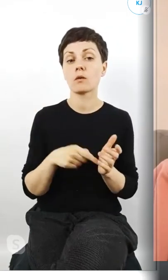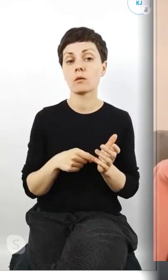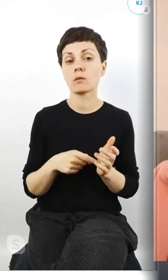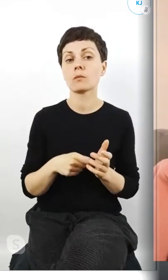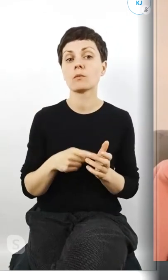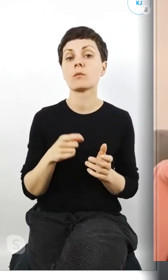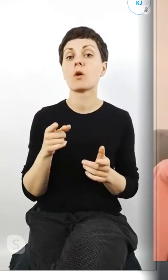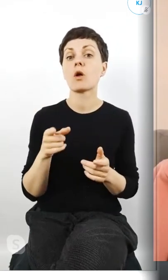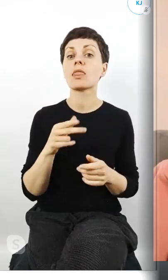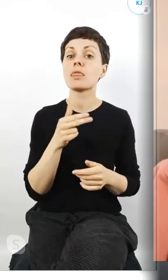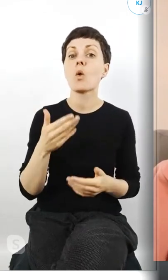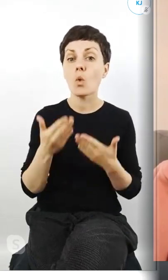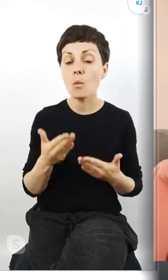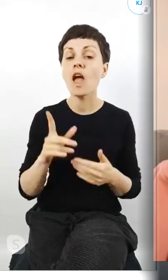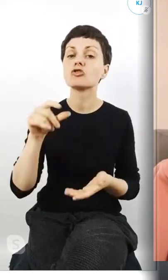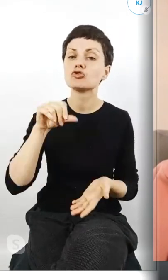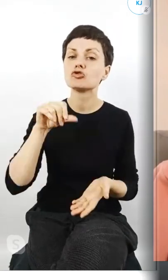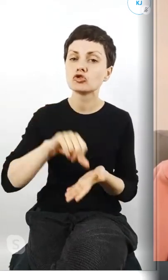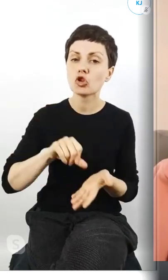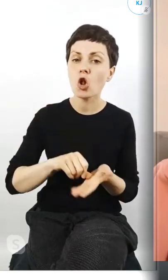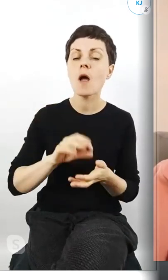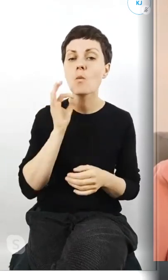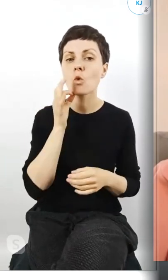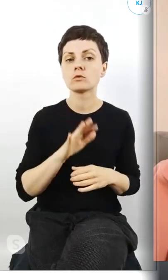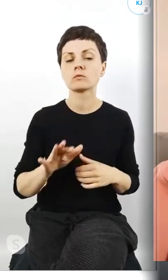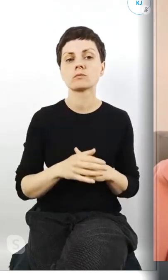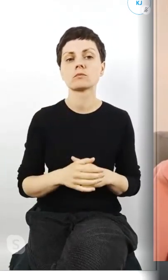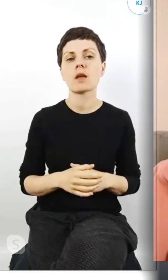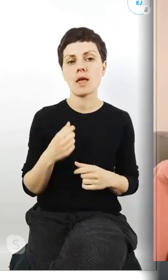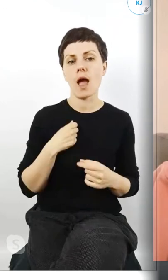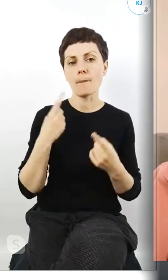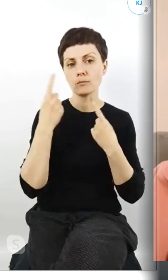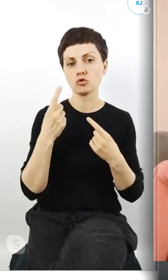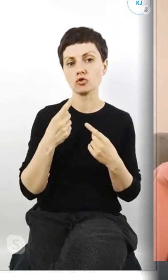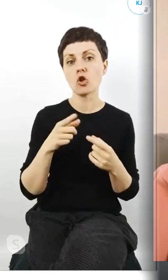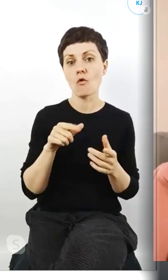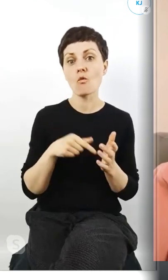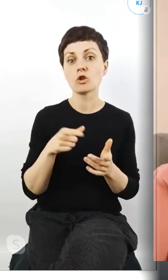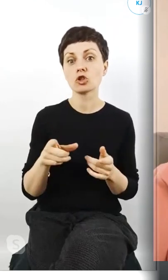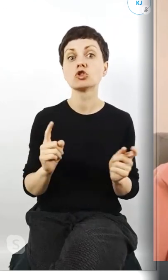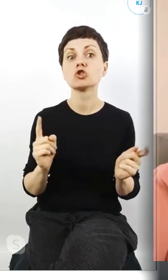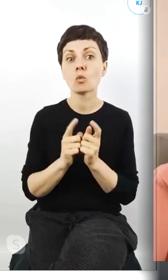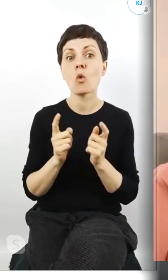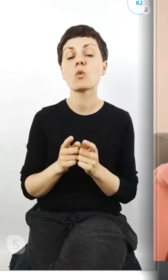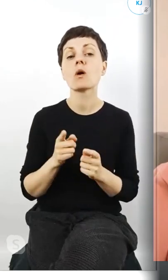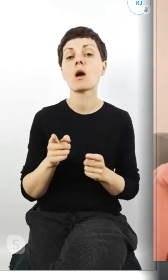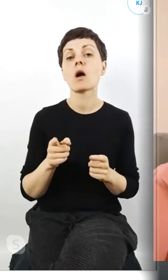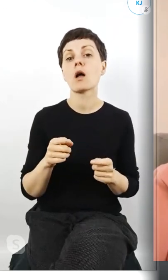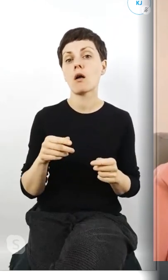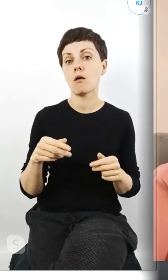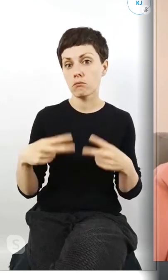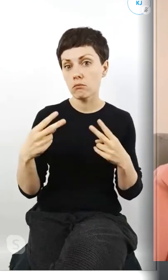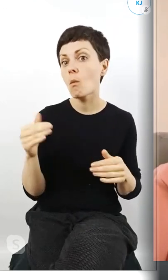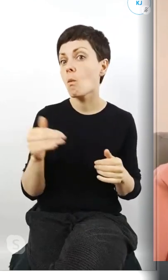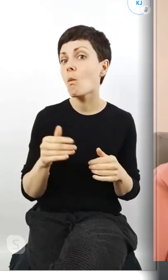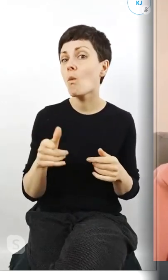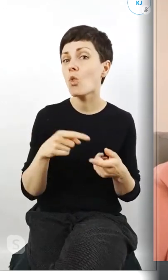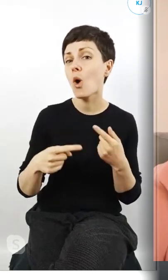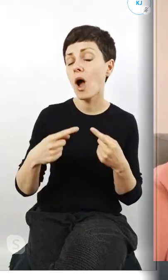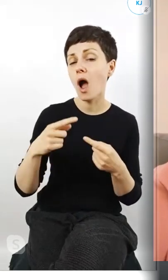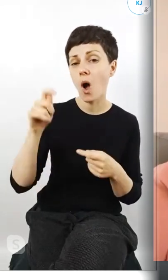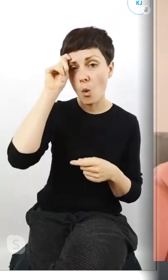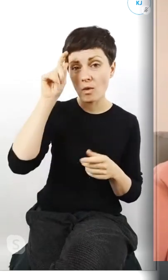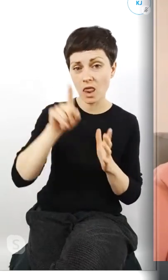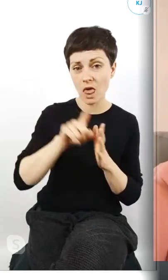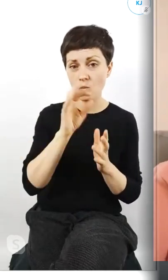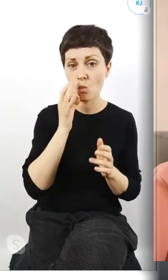Lublina jako stolicy młodzieży no to ja myślę że właśnie takie spotkania online też mogą być teraz bardzo takie kłopotliwe dla młodzieży bo i tak